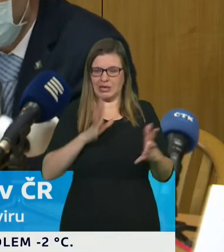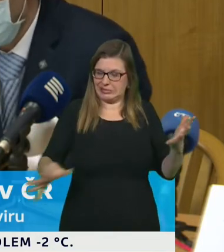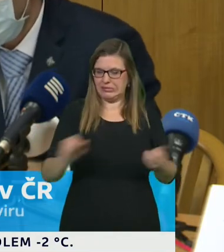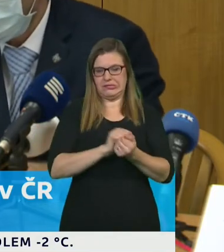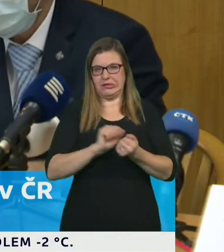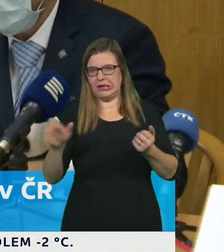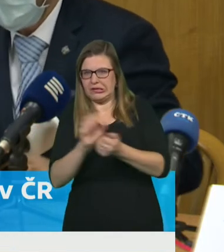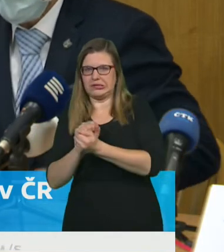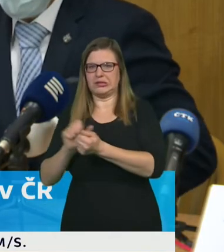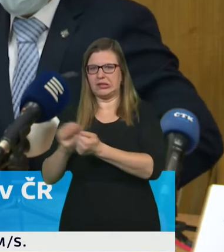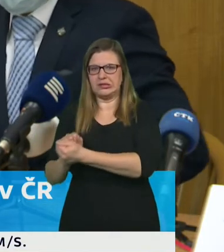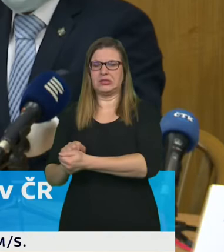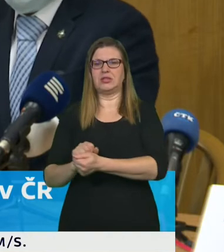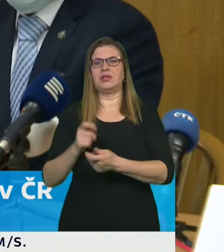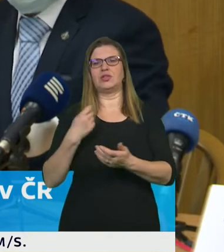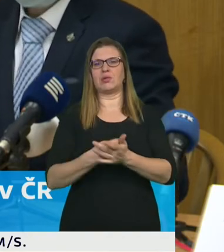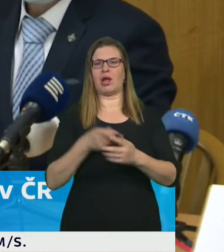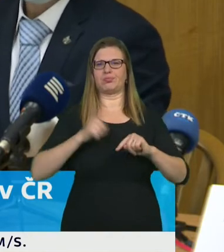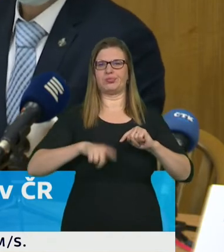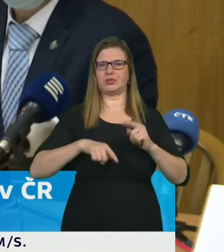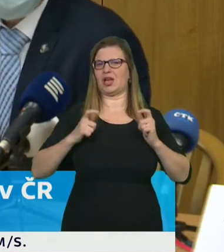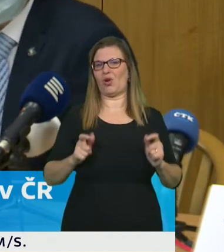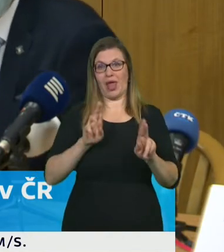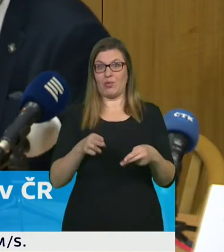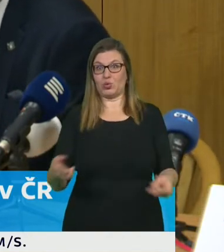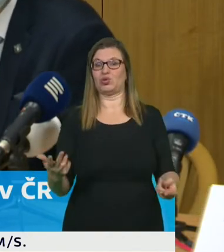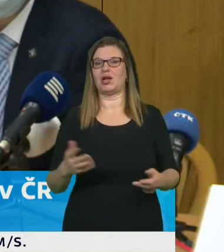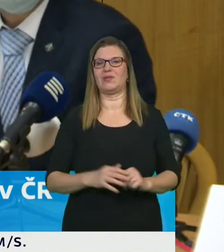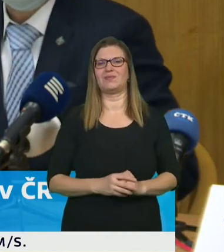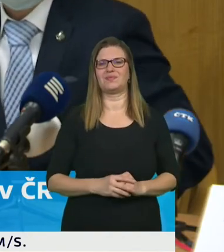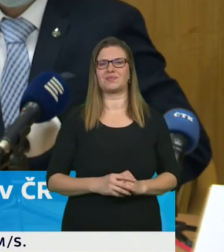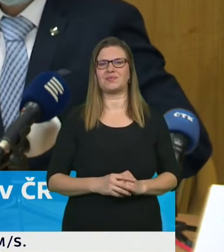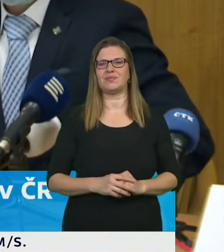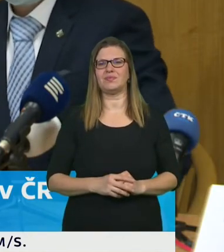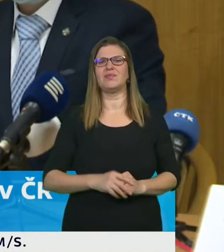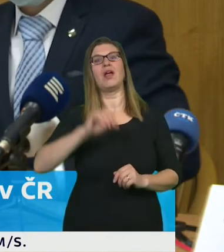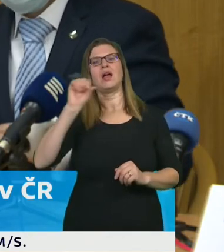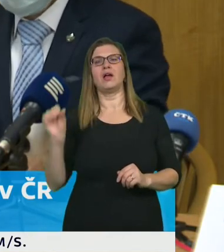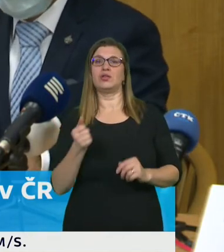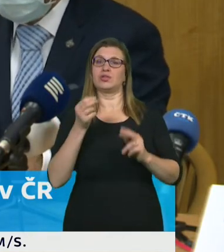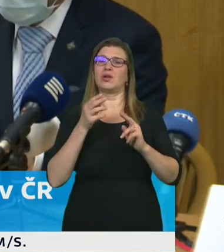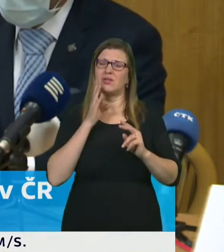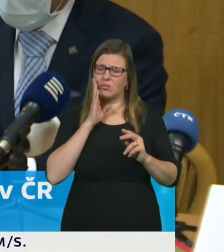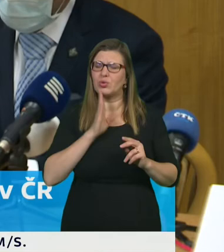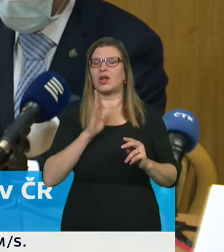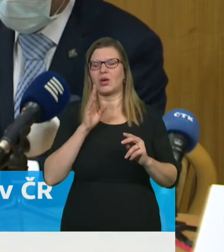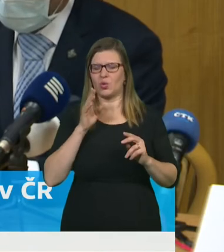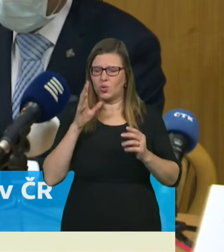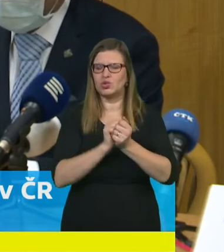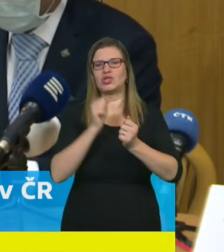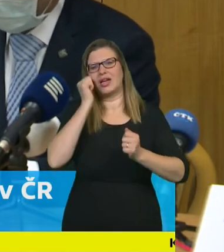a protože byste se mě nebo nás stejně zeptali co bude dál tak já si dovolím na